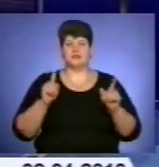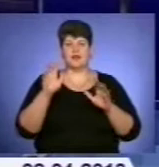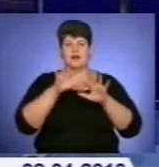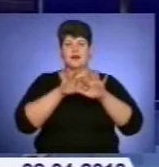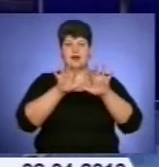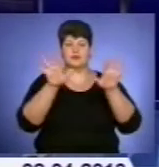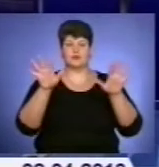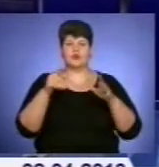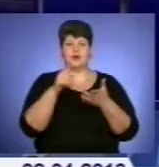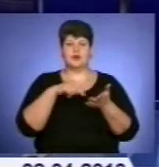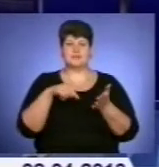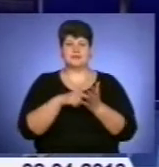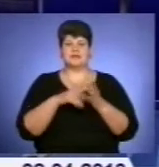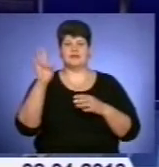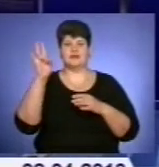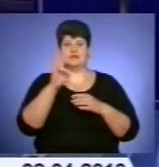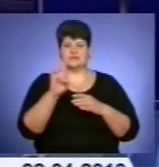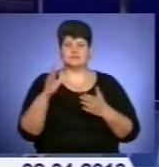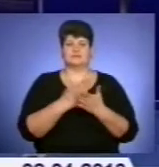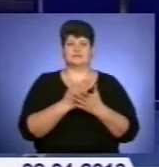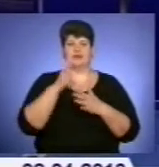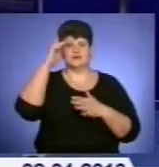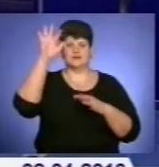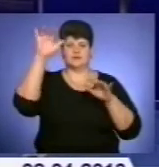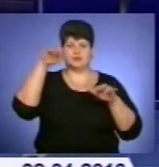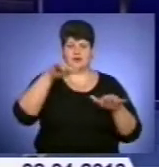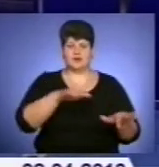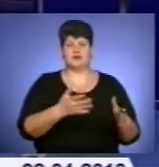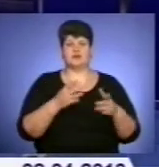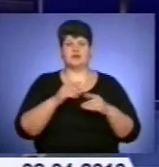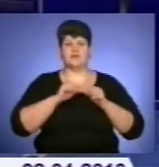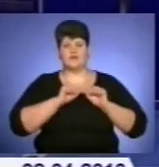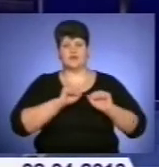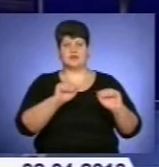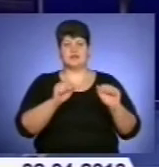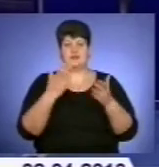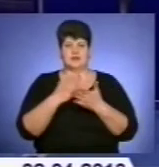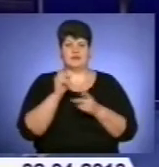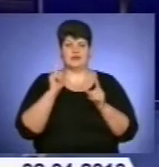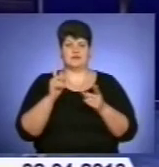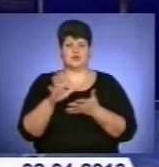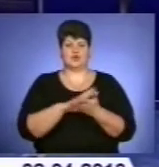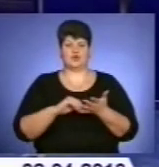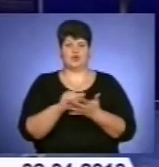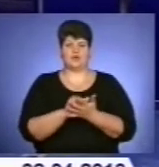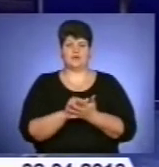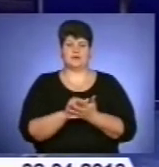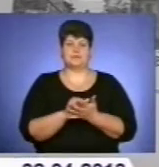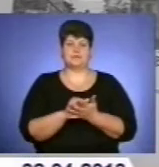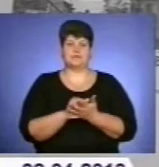історичні пам'ятки, храми, водограї, фортеці. Давні споруди серед них навіть зруйновані. Детальніше у сюжеті.